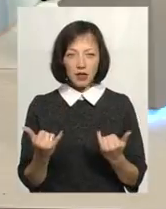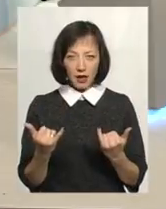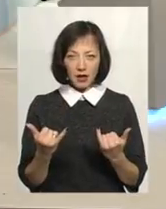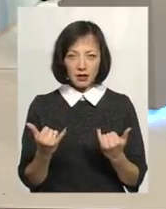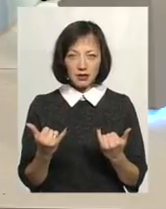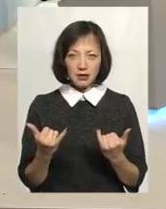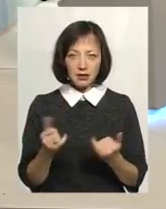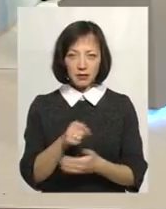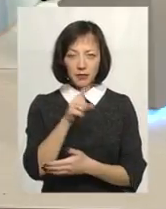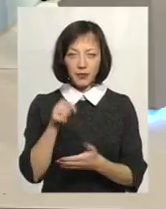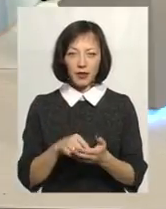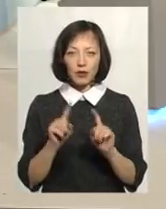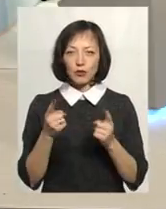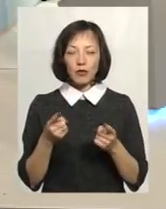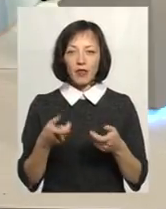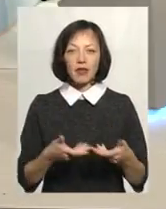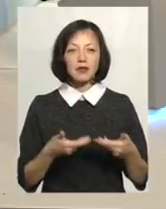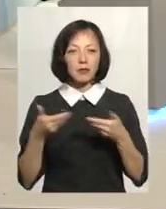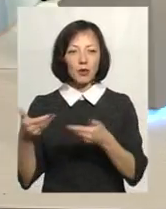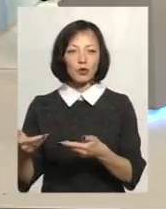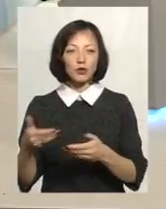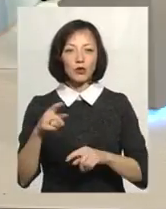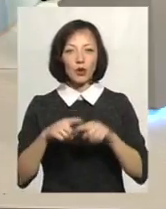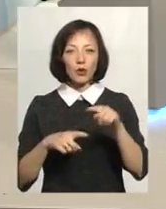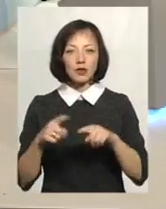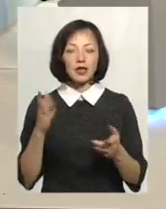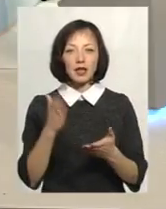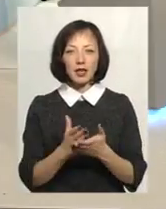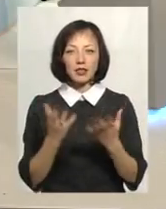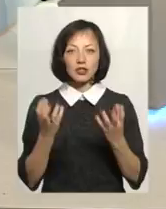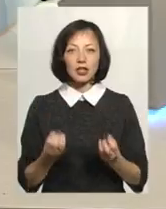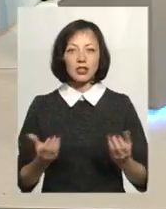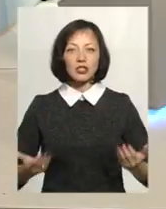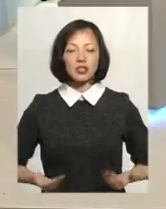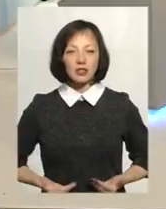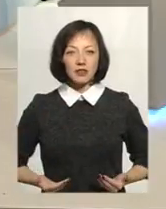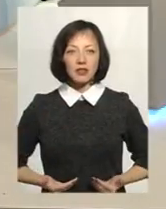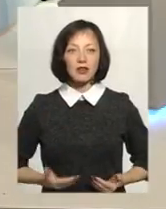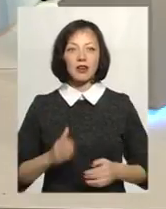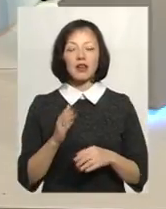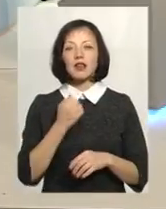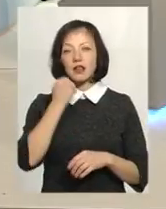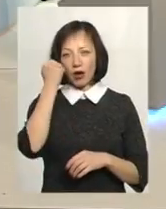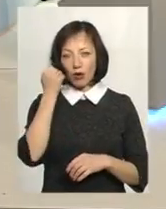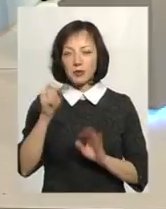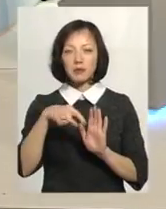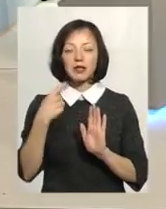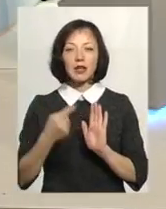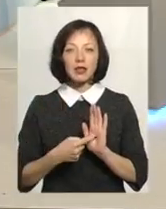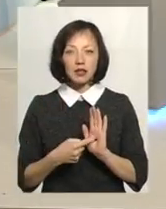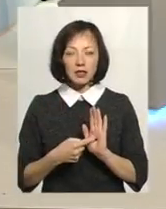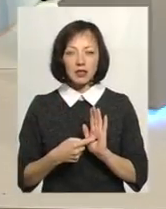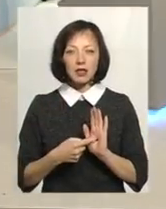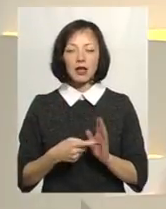чому не запрошують родичів, які є ще живі? Пане Володимир, дякую вам за питання.